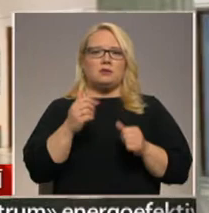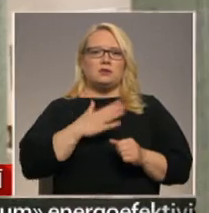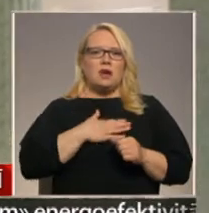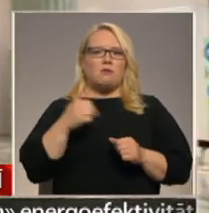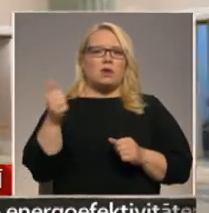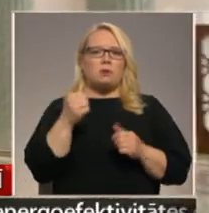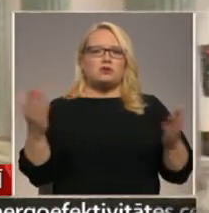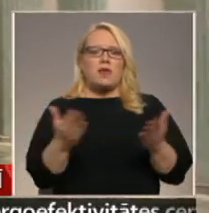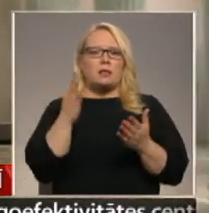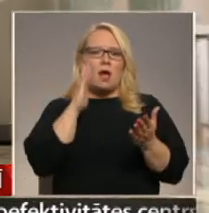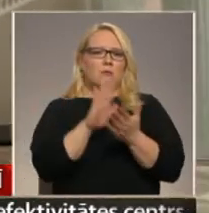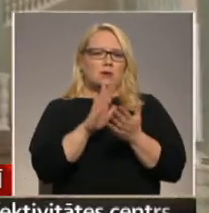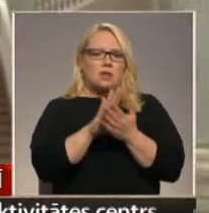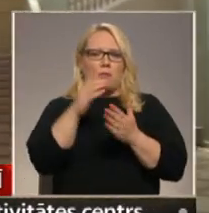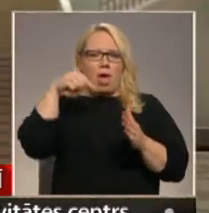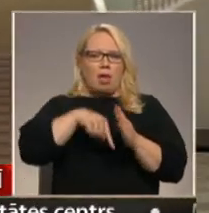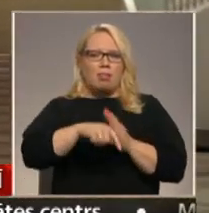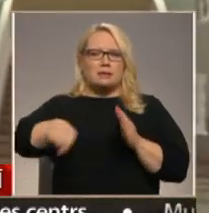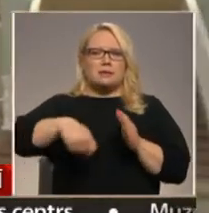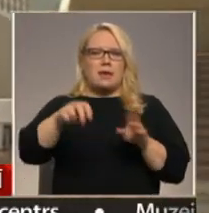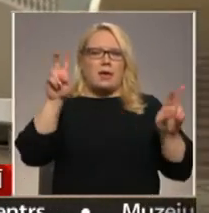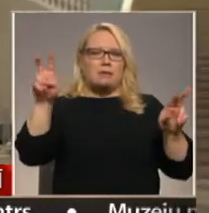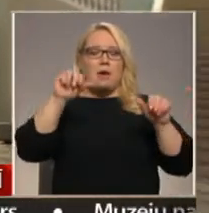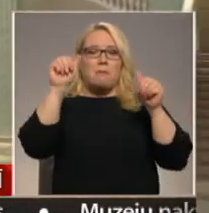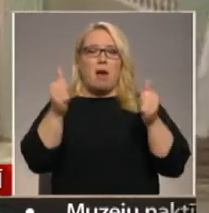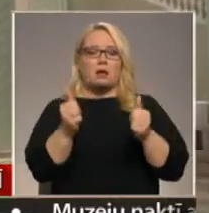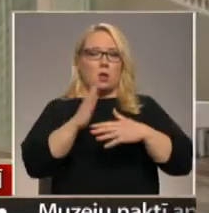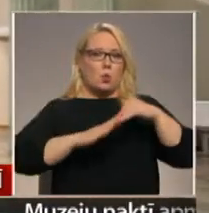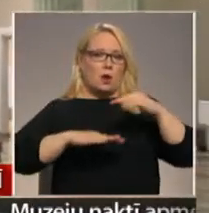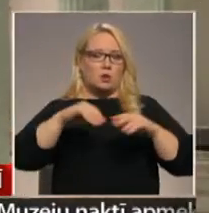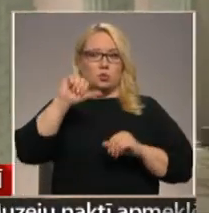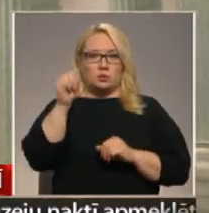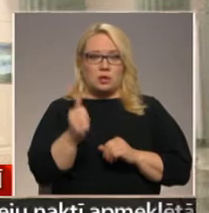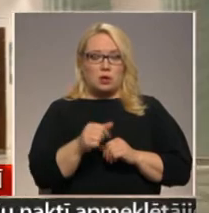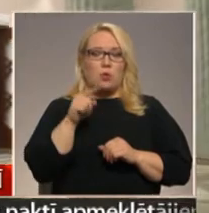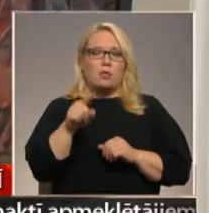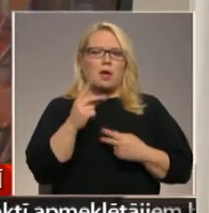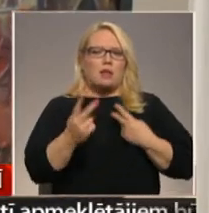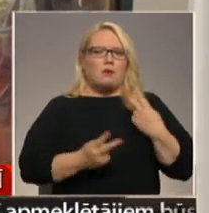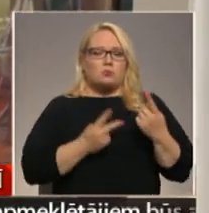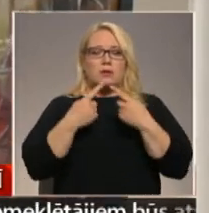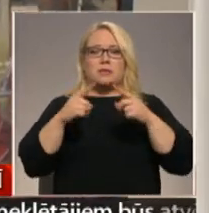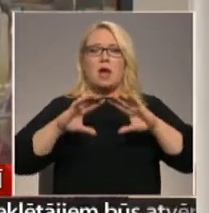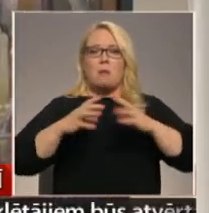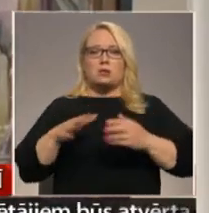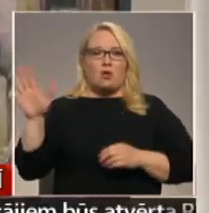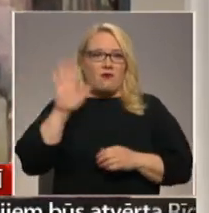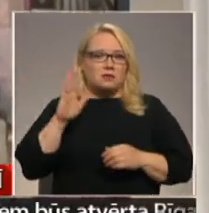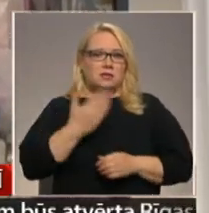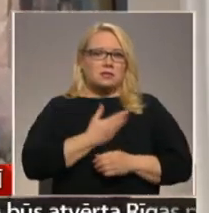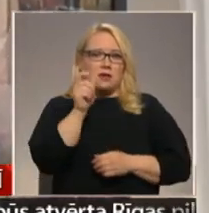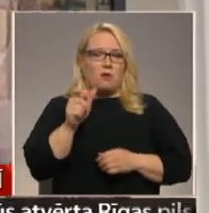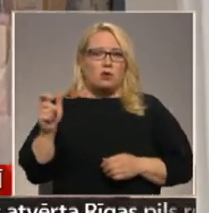savu īpašu, viegli atpazīstamu LS ķēķa mākslas rokrakstu un stilu. No tā iedvesmojās citās pasaules valstīs